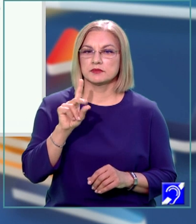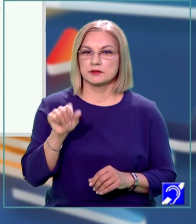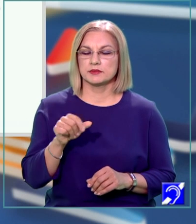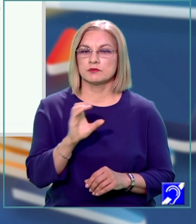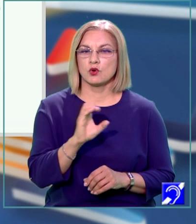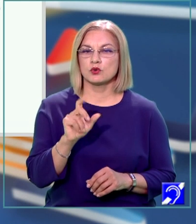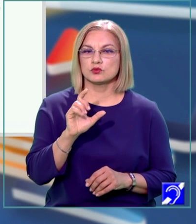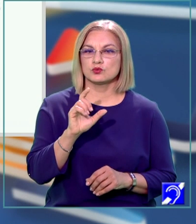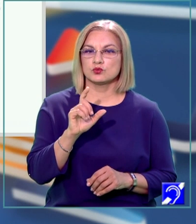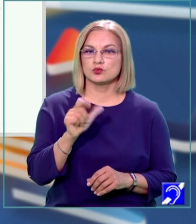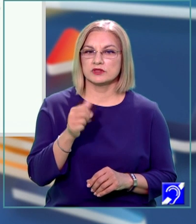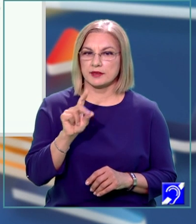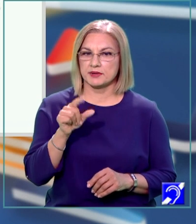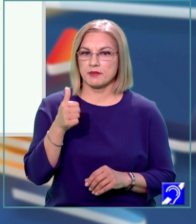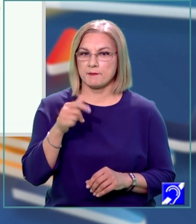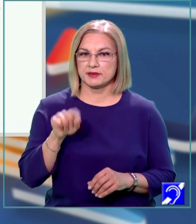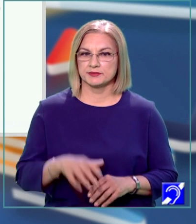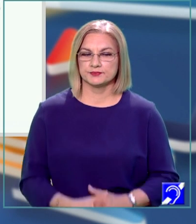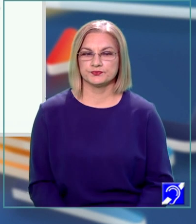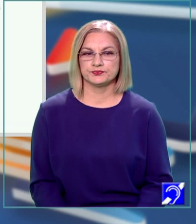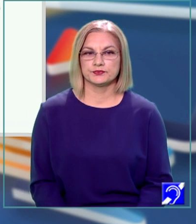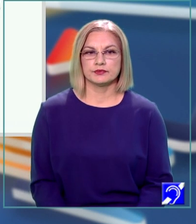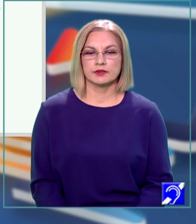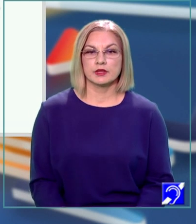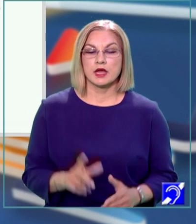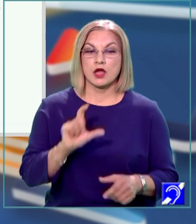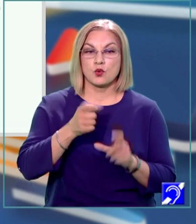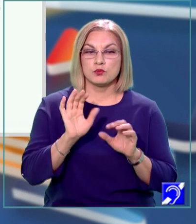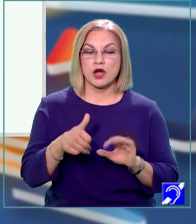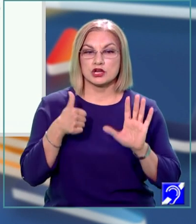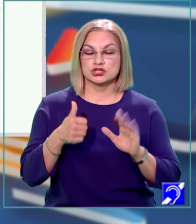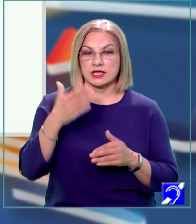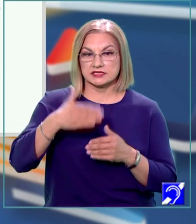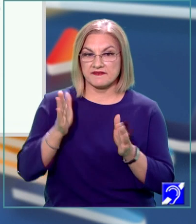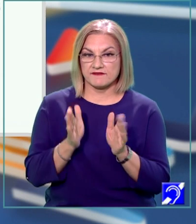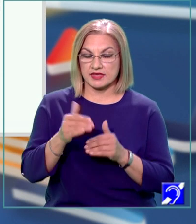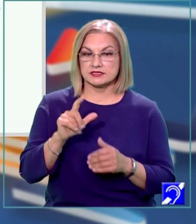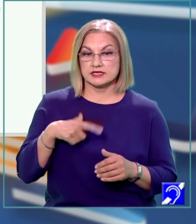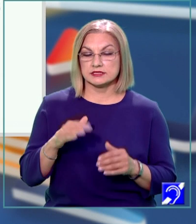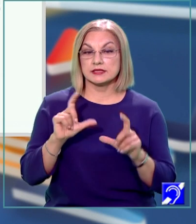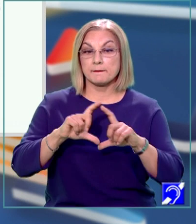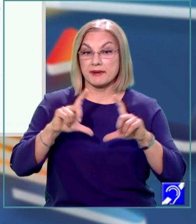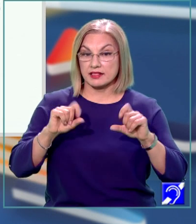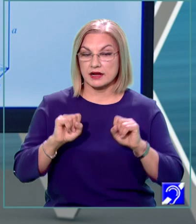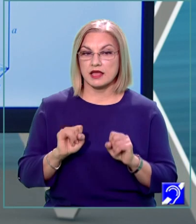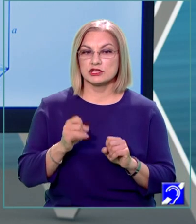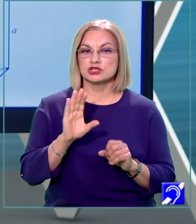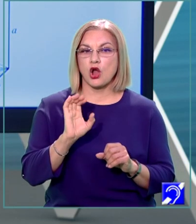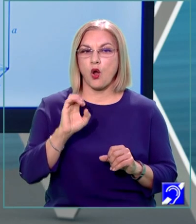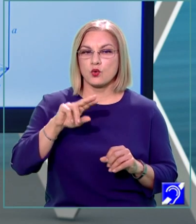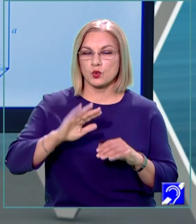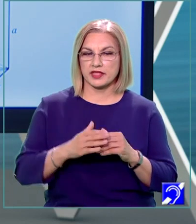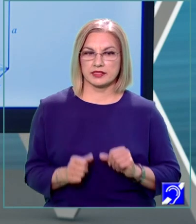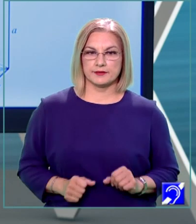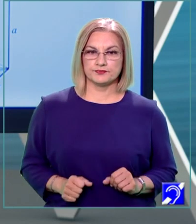congruent cu D'A'. Desigur, cubul are 6 fețe care sunt pătrate congruente. Cubul